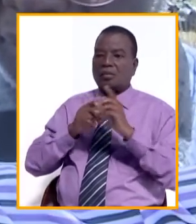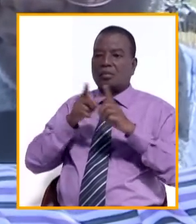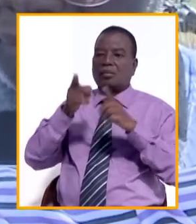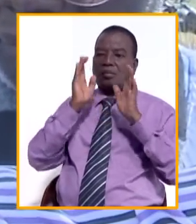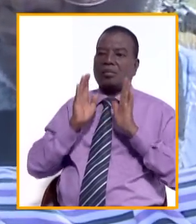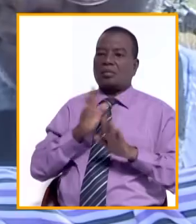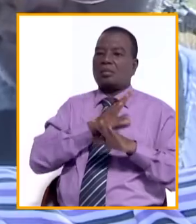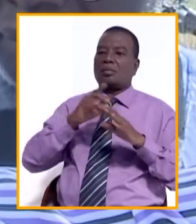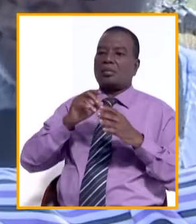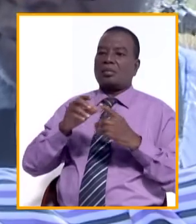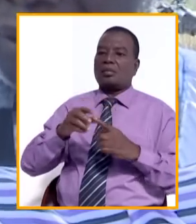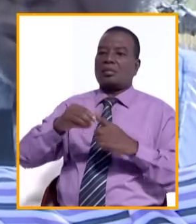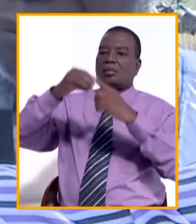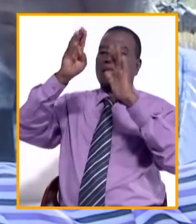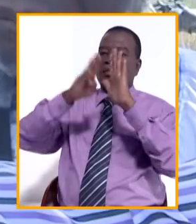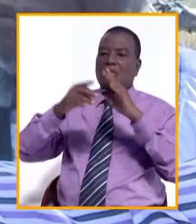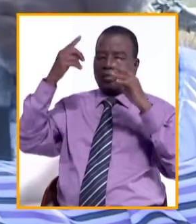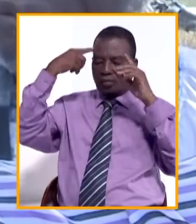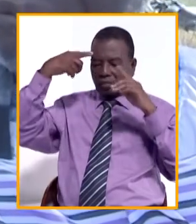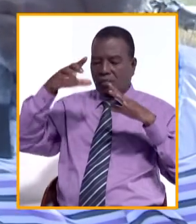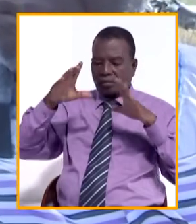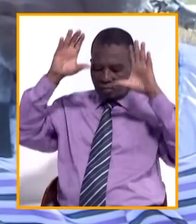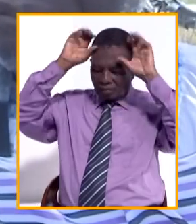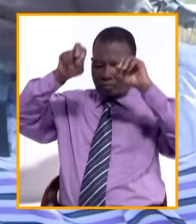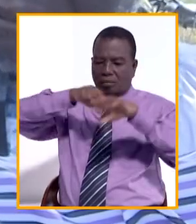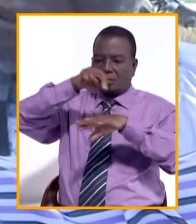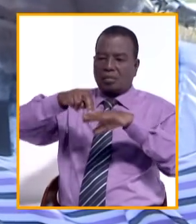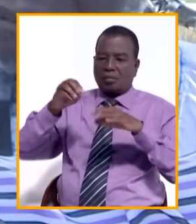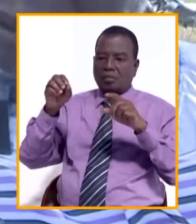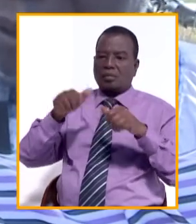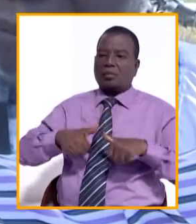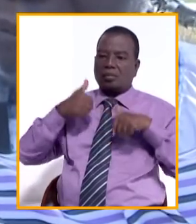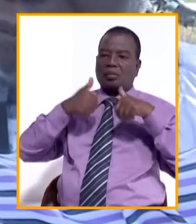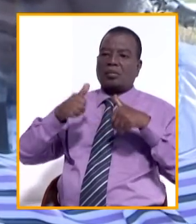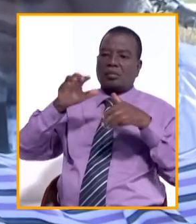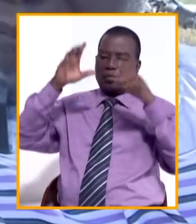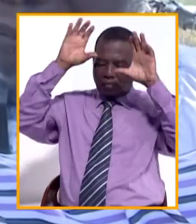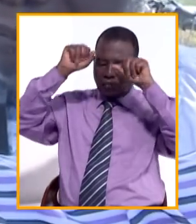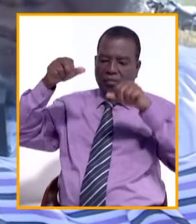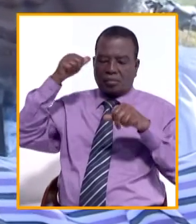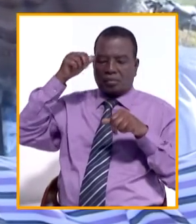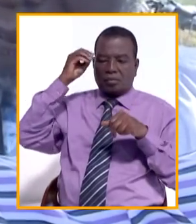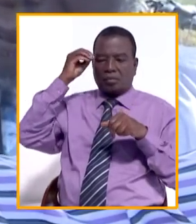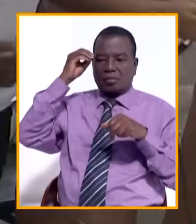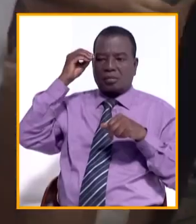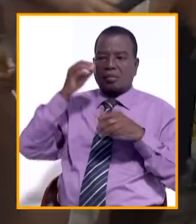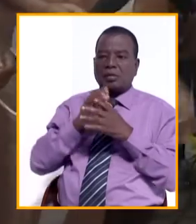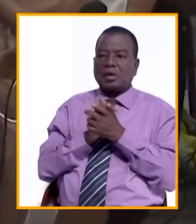particulièrement pour le président de la République, Son Excellence le Président Alassane Ouattara.